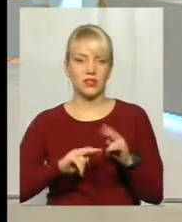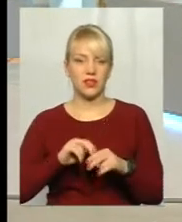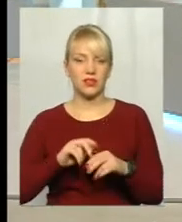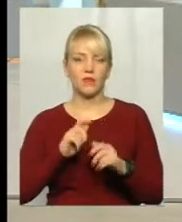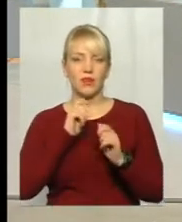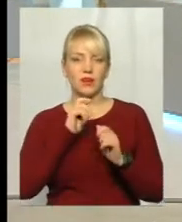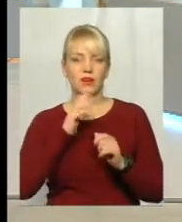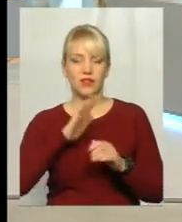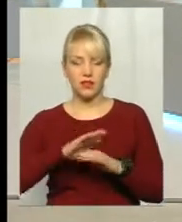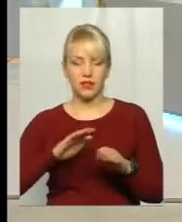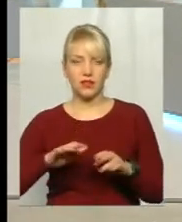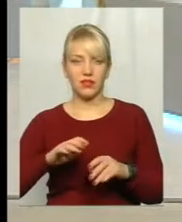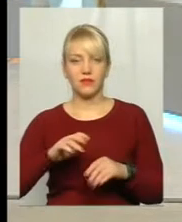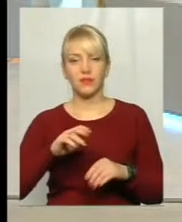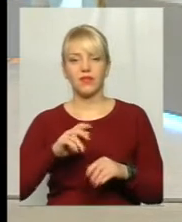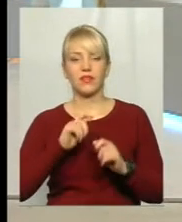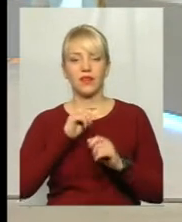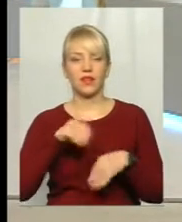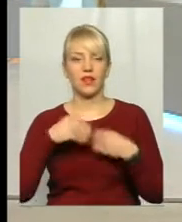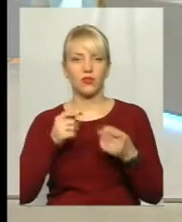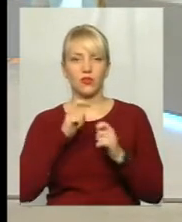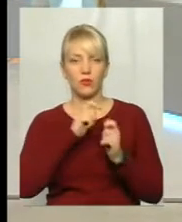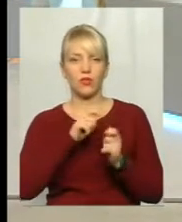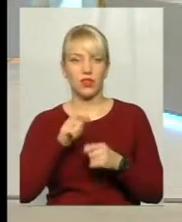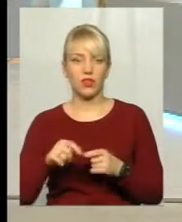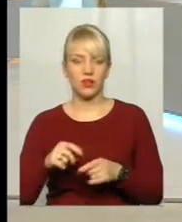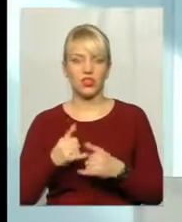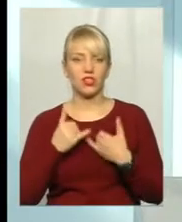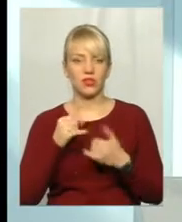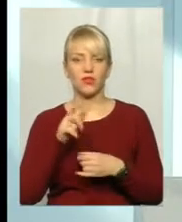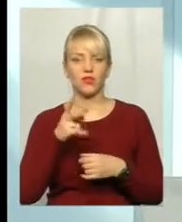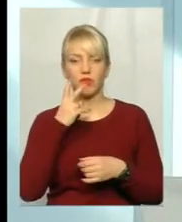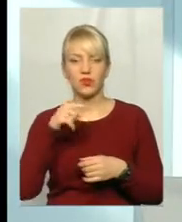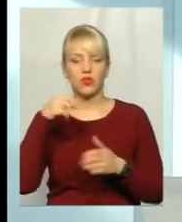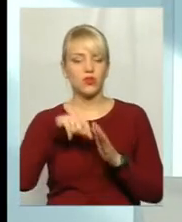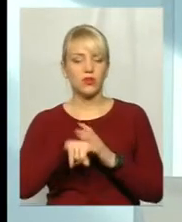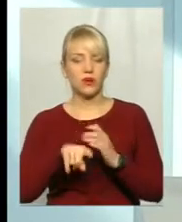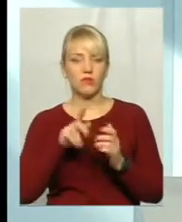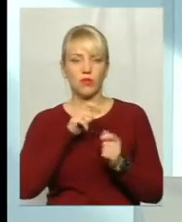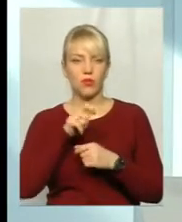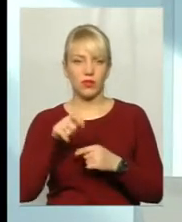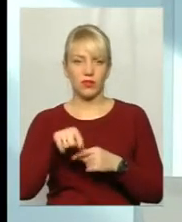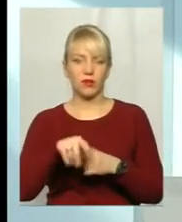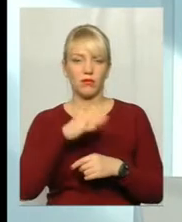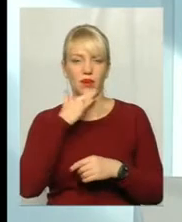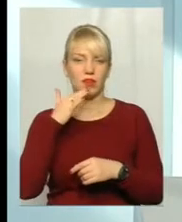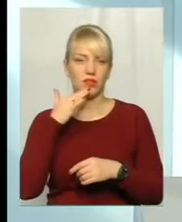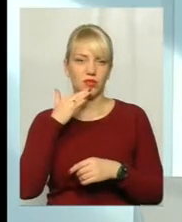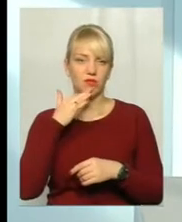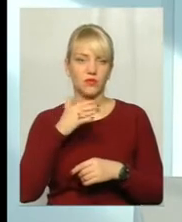подарки. Шановні вас є, шановні люди, дивіться, що в цих подарках. Бо там дуже багато